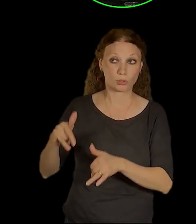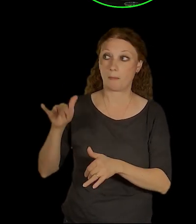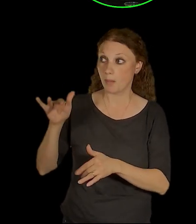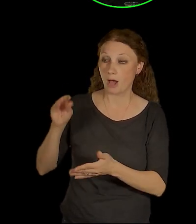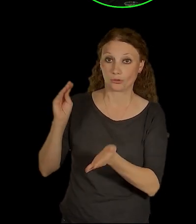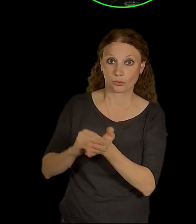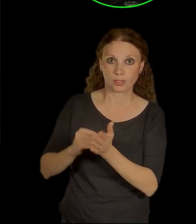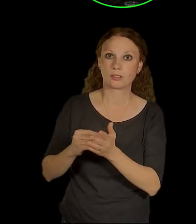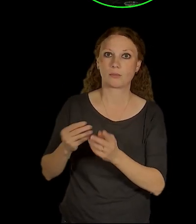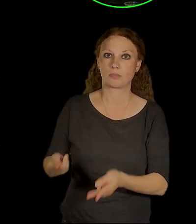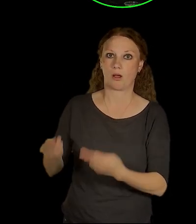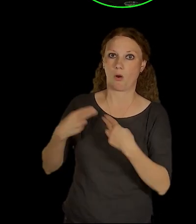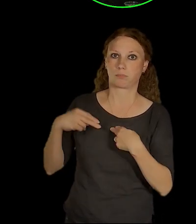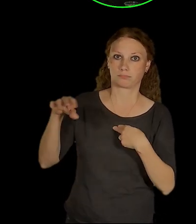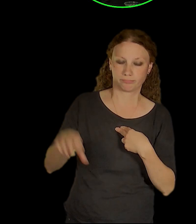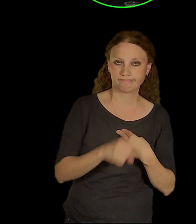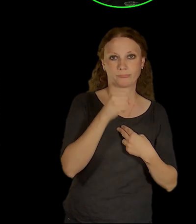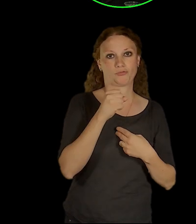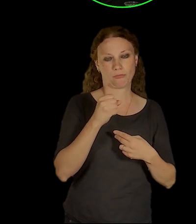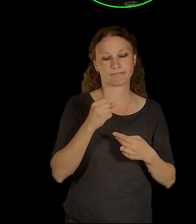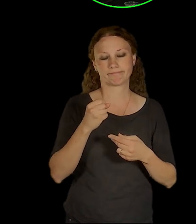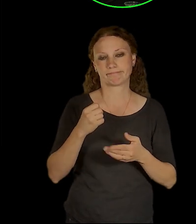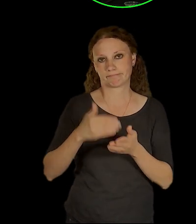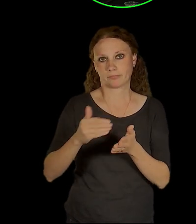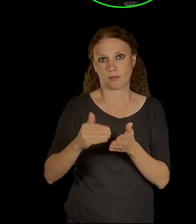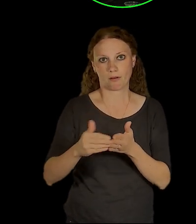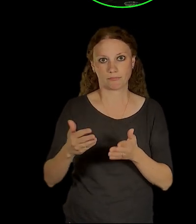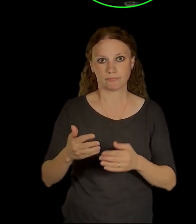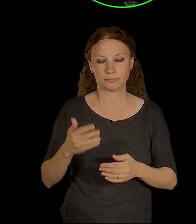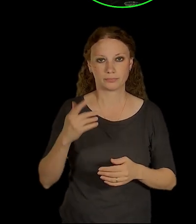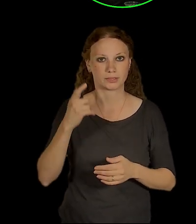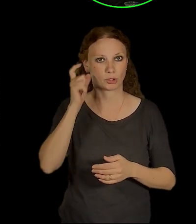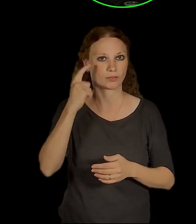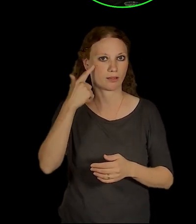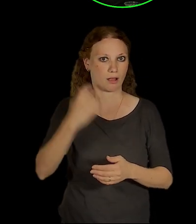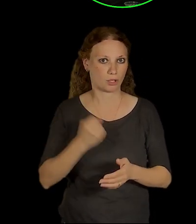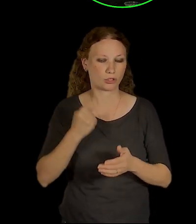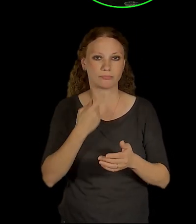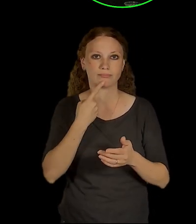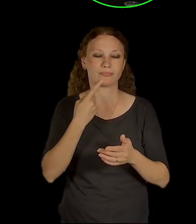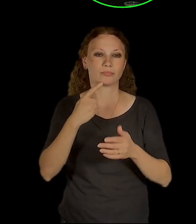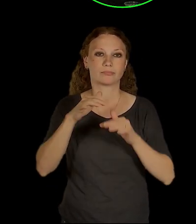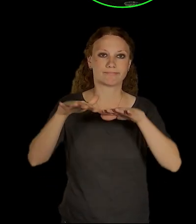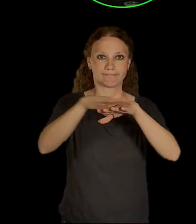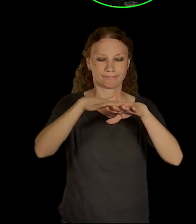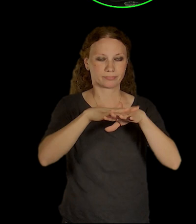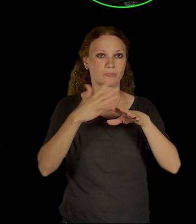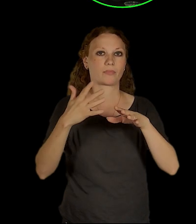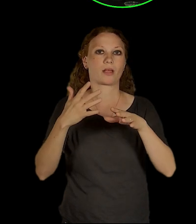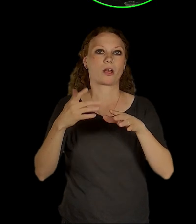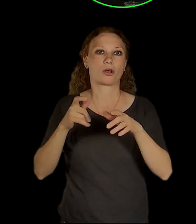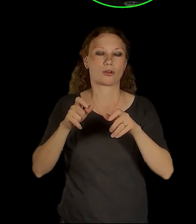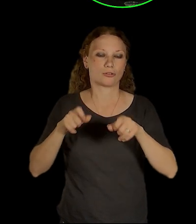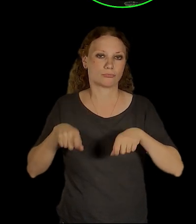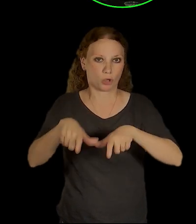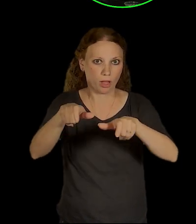museli vlastně do rekonstrukce Smichovského nádraží, respektive toho železičního sveřešku zapracovat základy vlastně